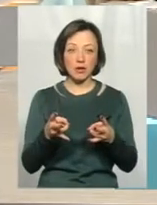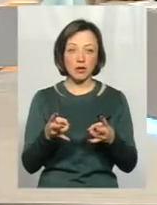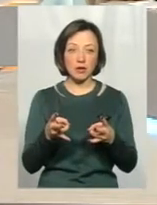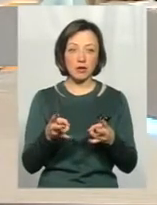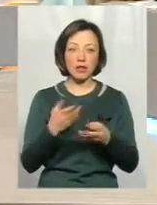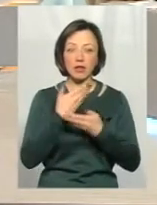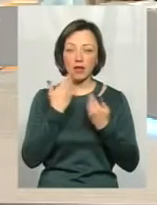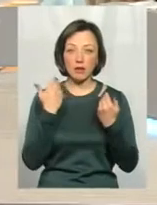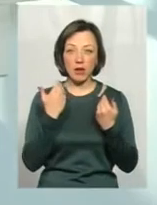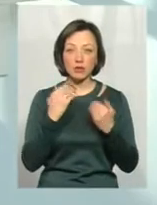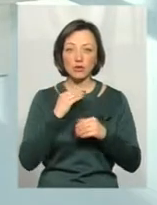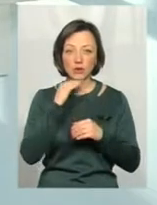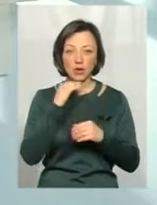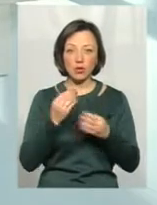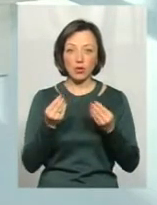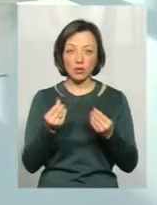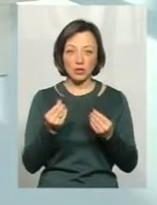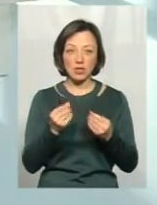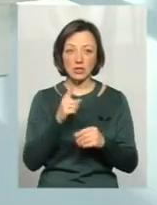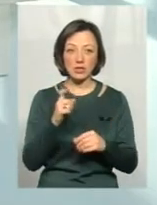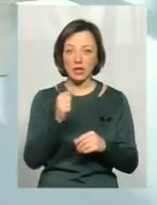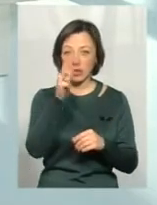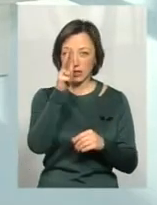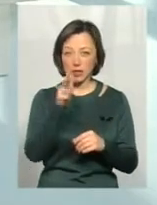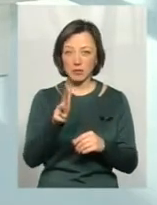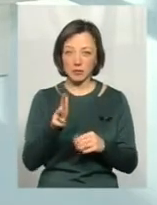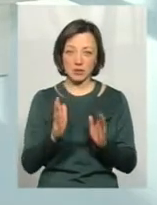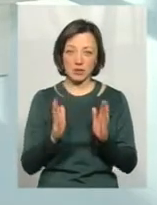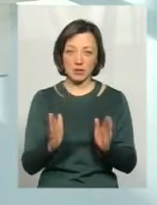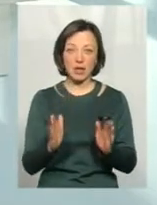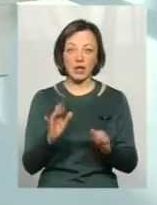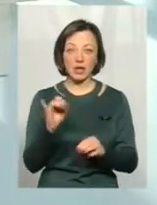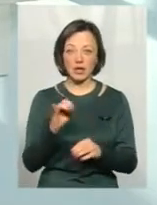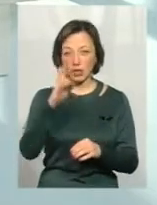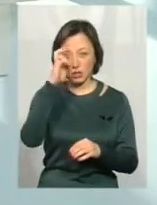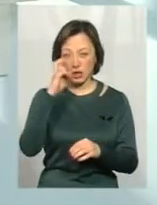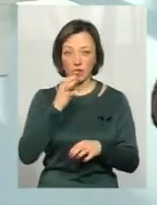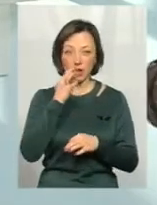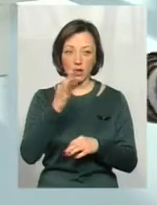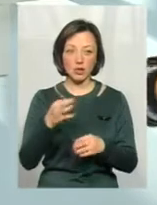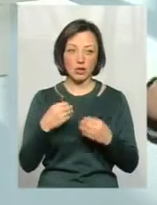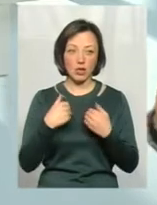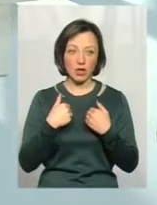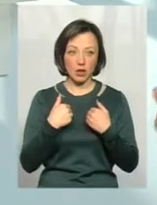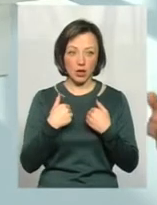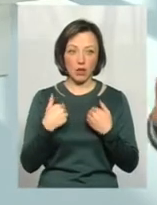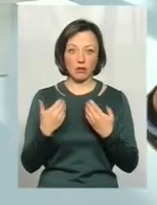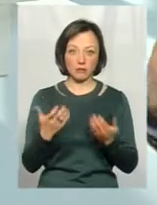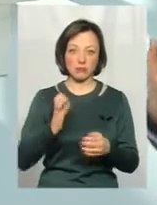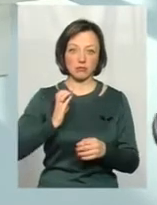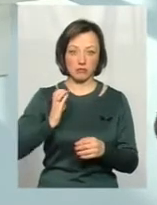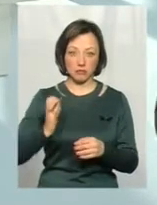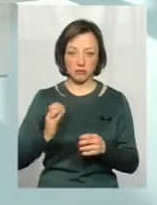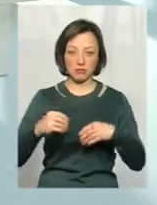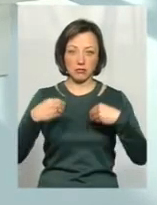не мати достатніх коштів за три місяці всього-навсього, і вже тобі держава каже, от ми ж я своєї широкої, щедрої